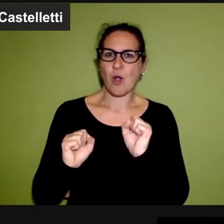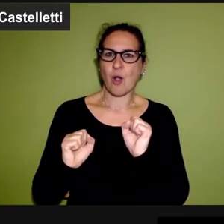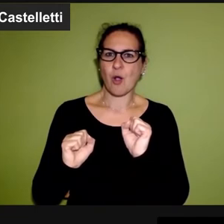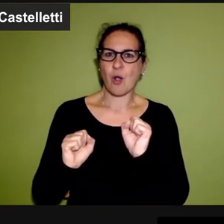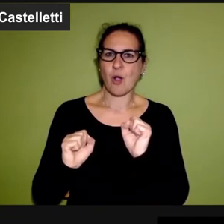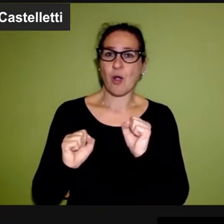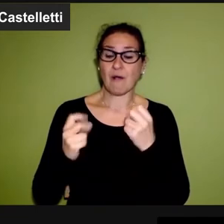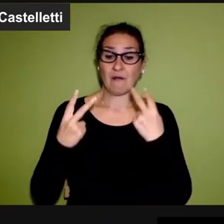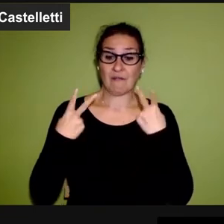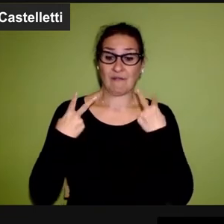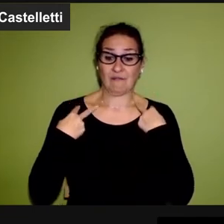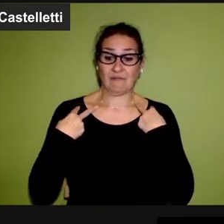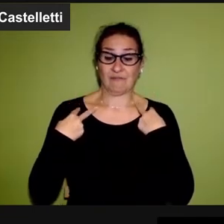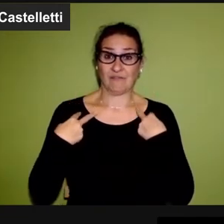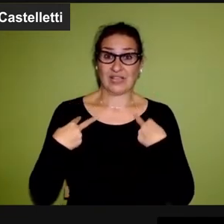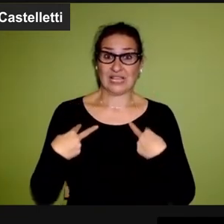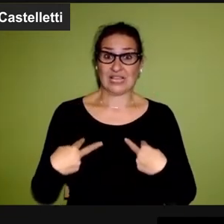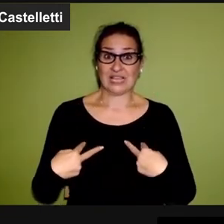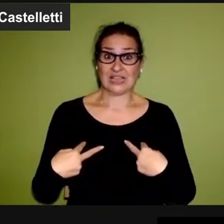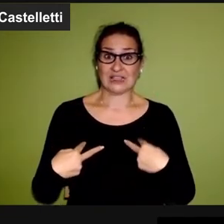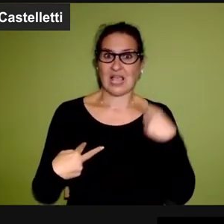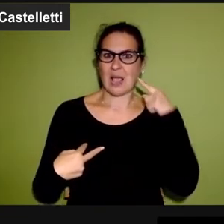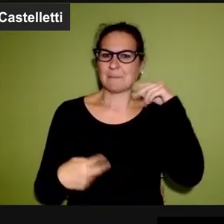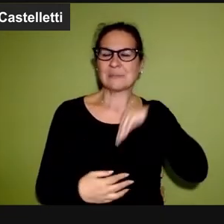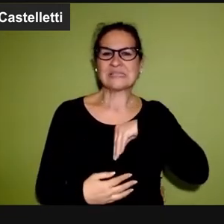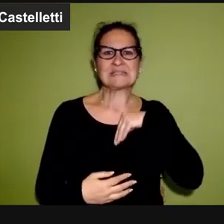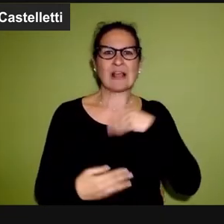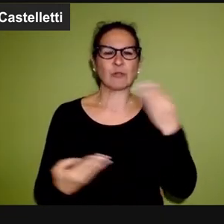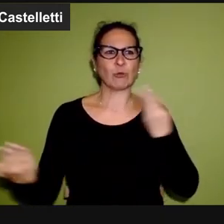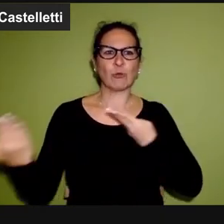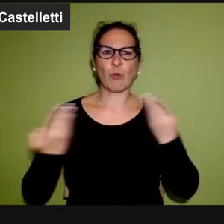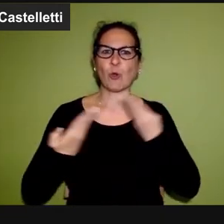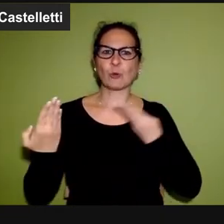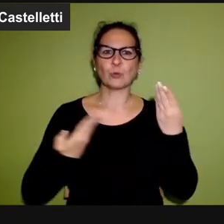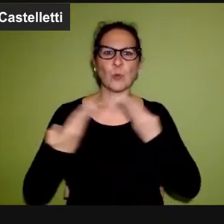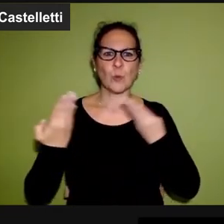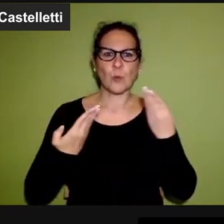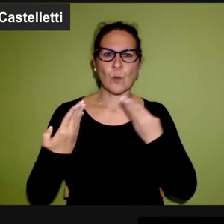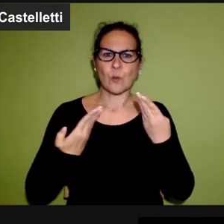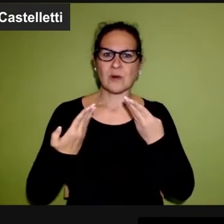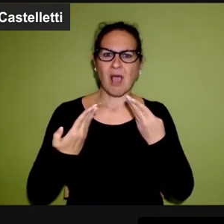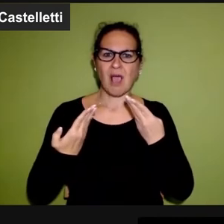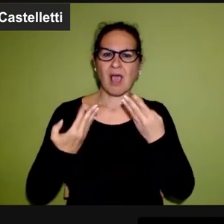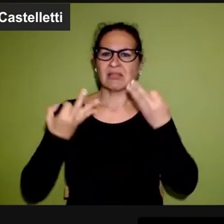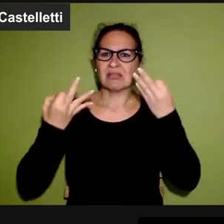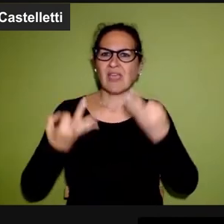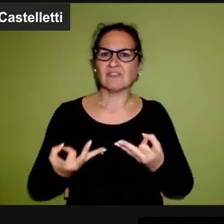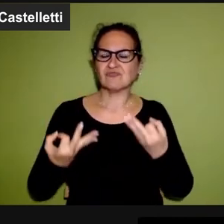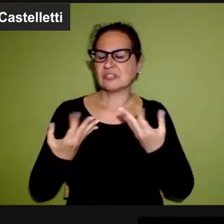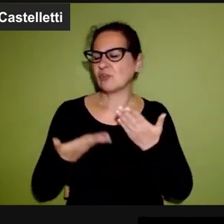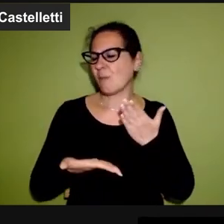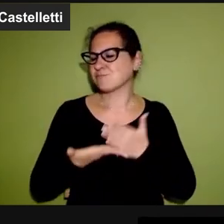dire no al fatto che se la mia vita io la vivo come tortura non possa porvi fine